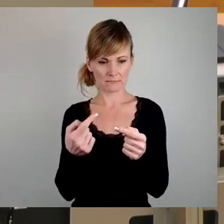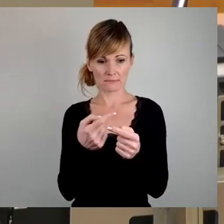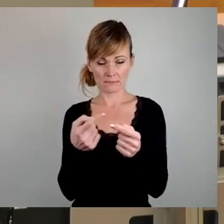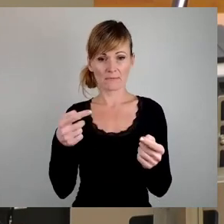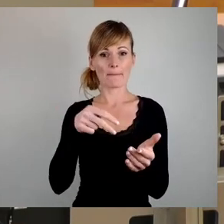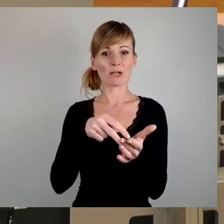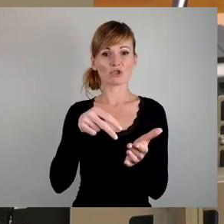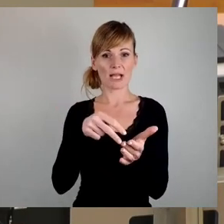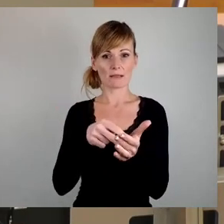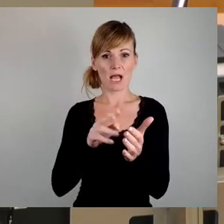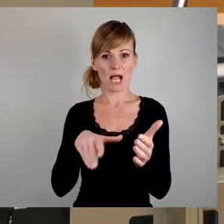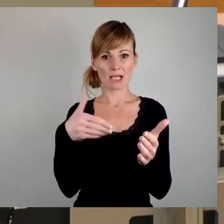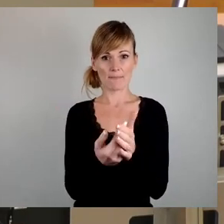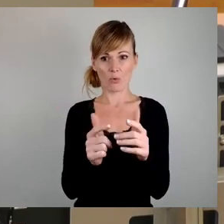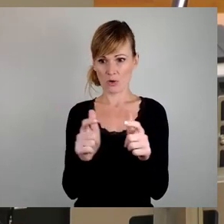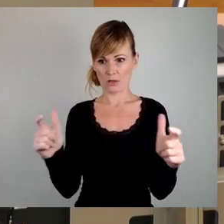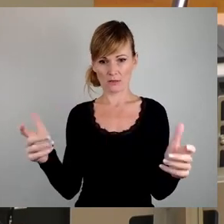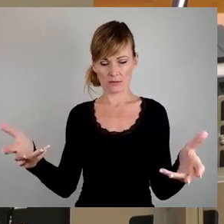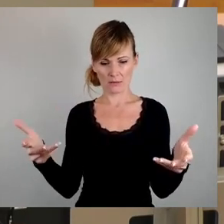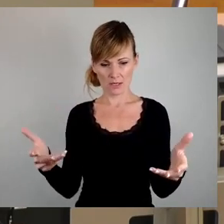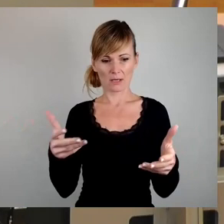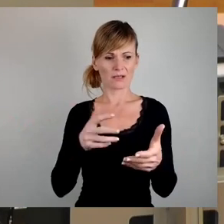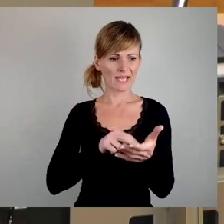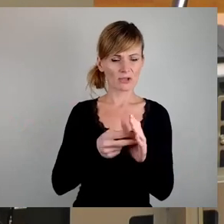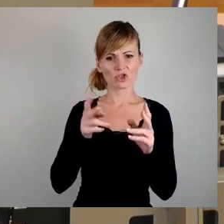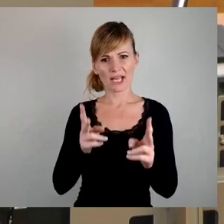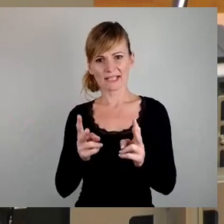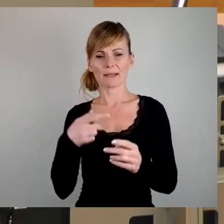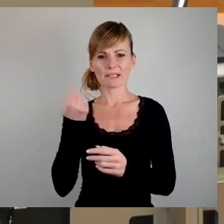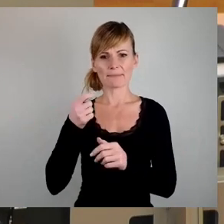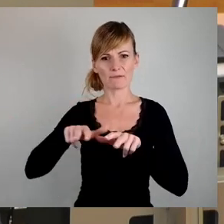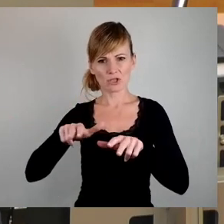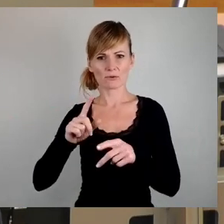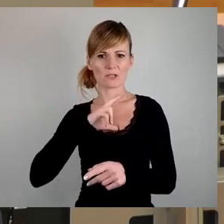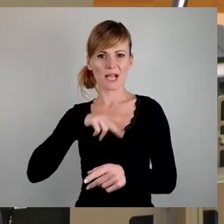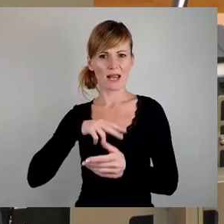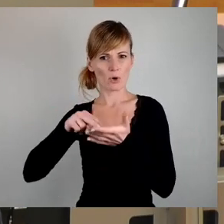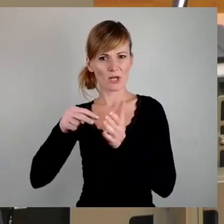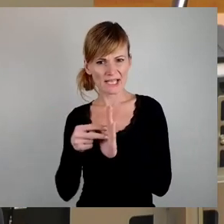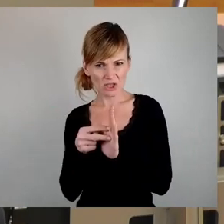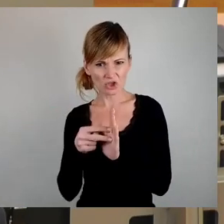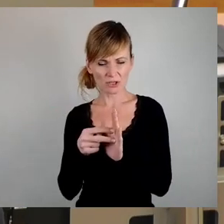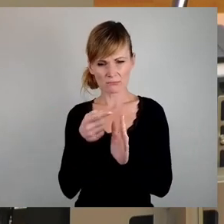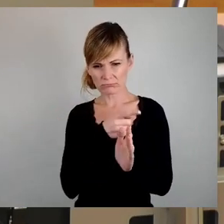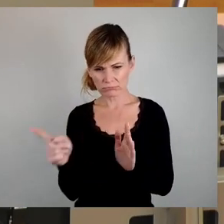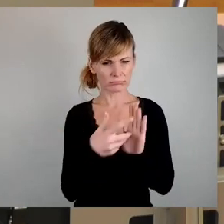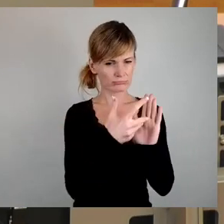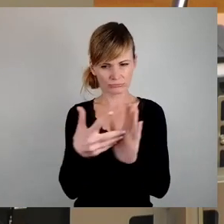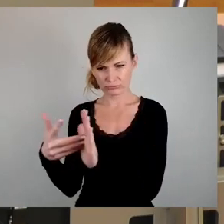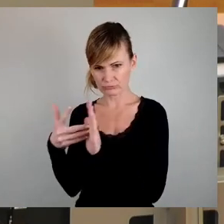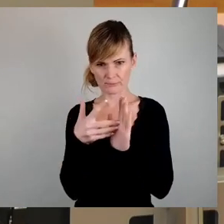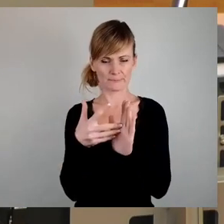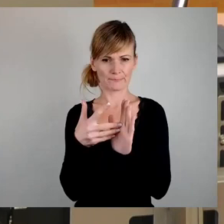rechtlicher, technischer, betriebswirtschaftlicher und sozialpolitischer Hinsicht durchleuchtet wurden. Eine